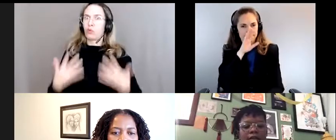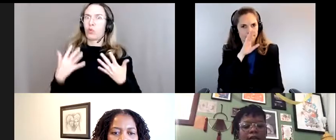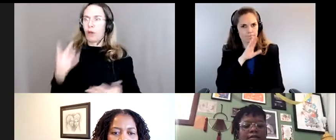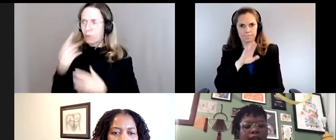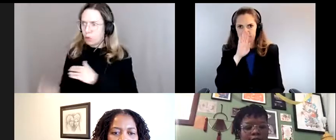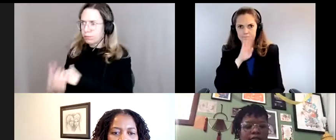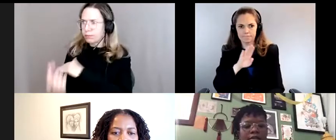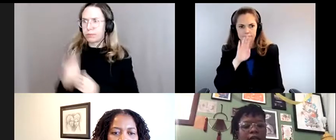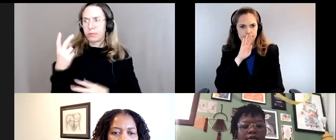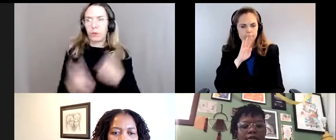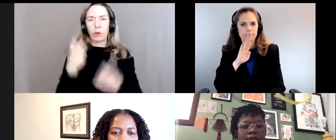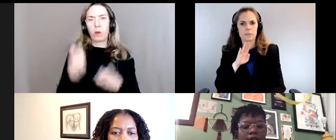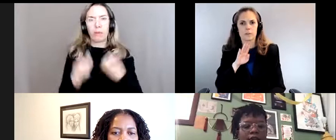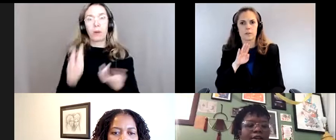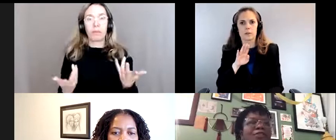particulièrement